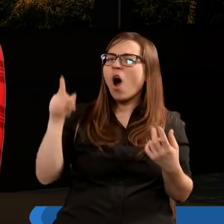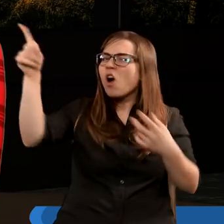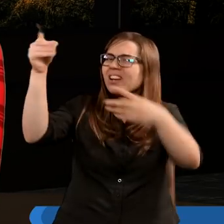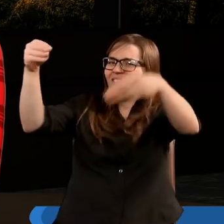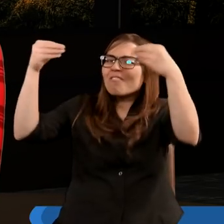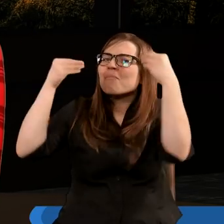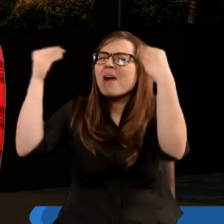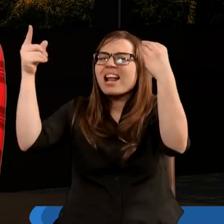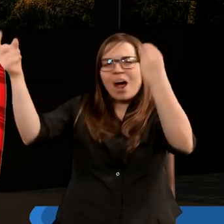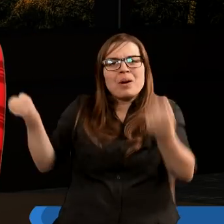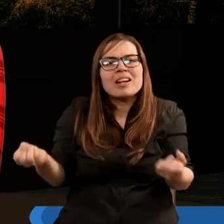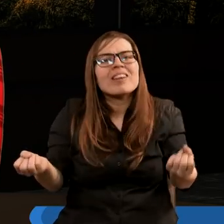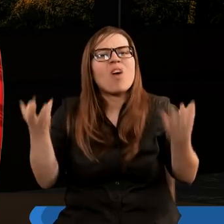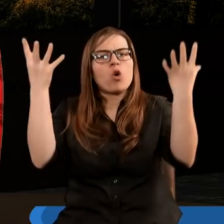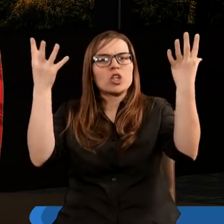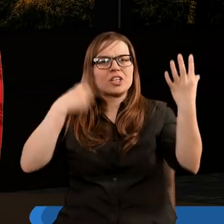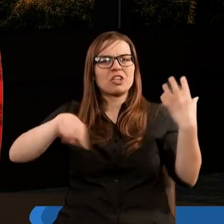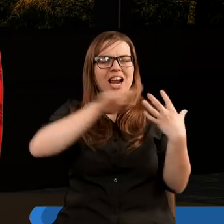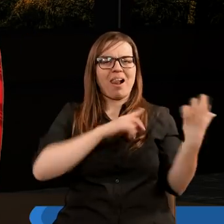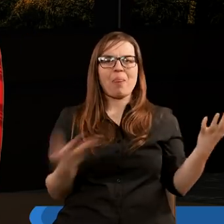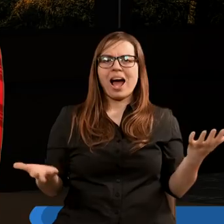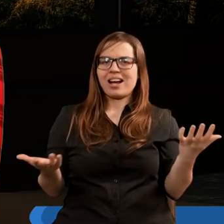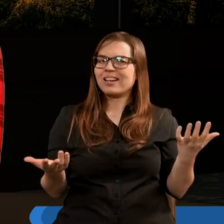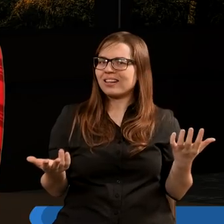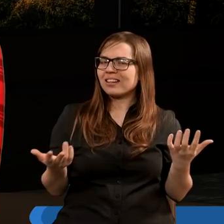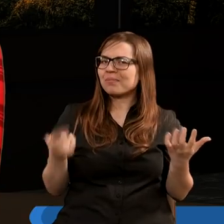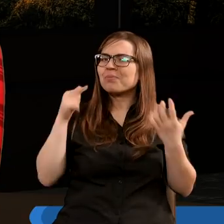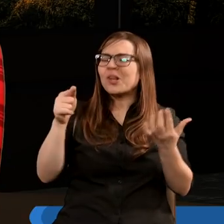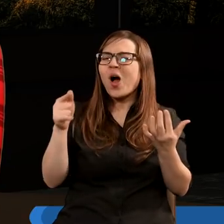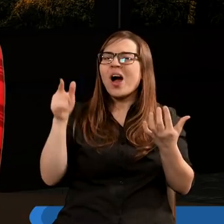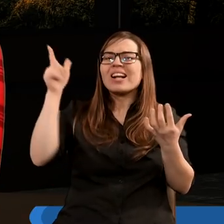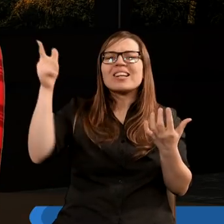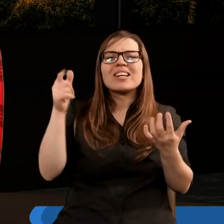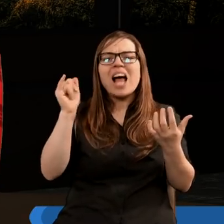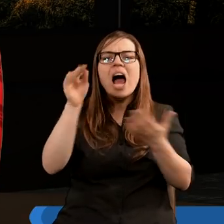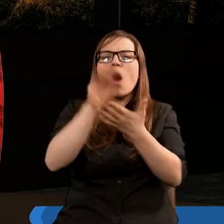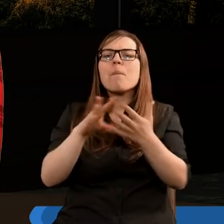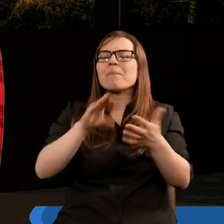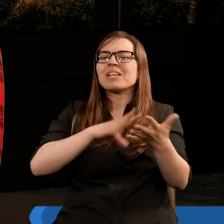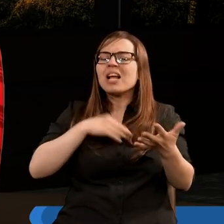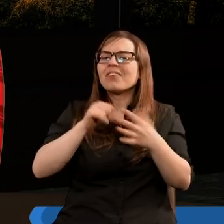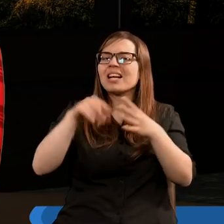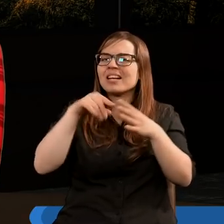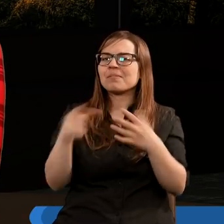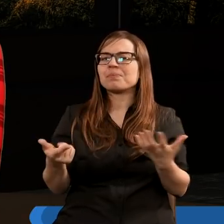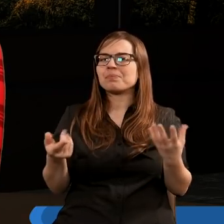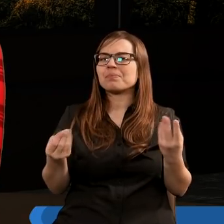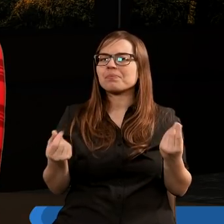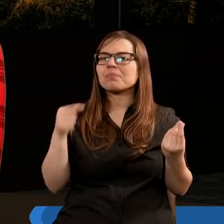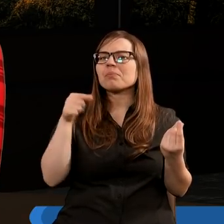który naprawdę stworzył wszystko i zrobił to tak, jak to jest opisane w Piśmie Świętym.